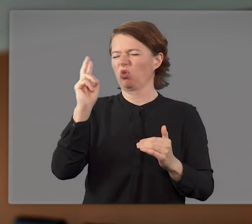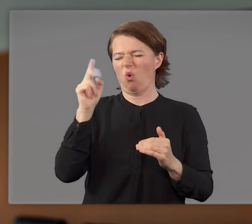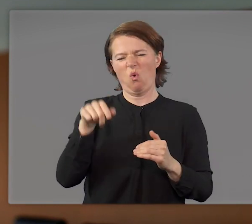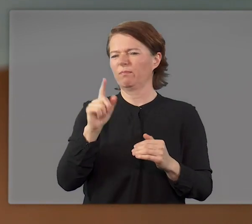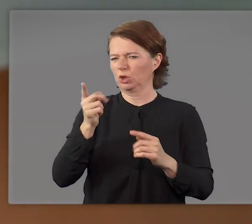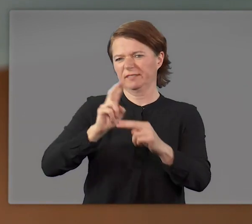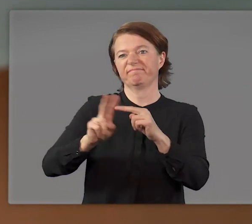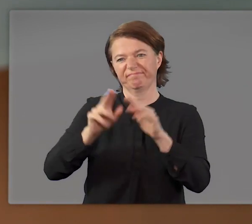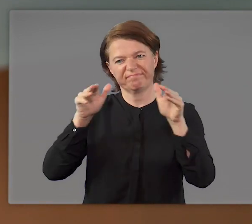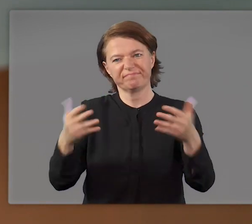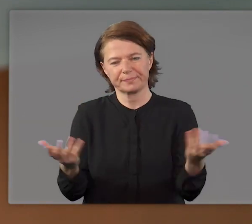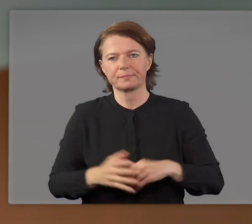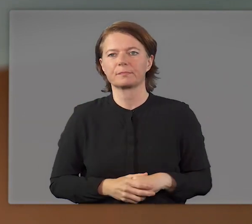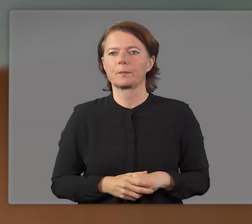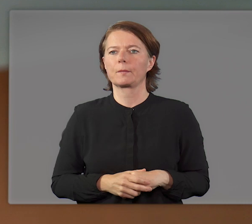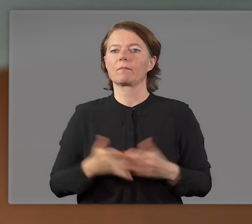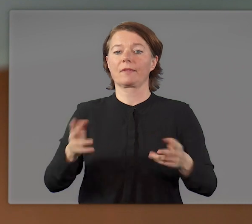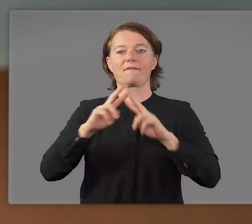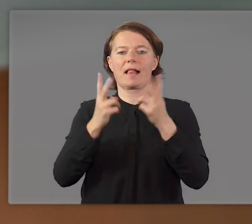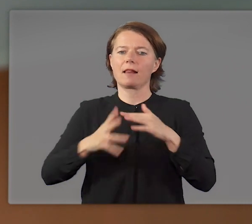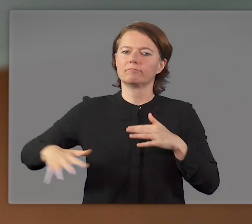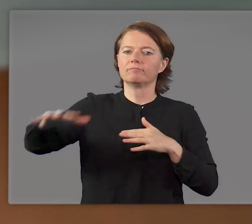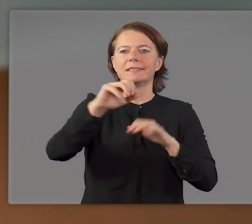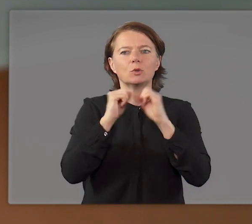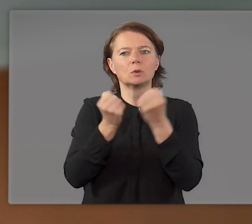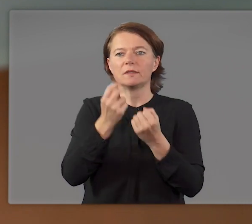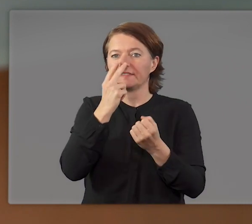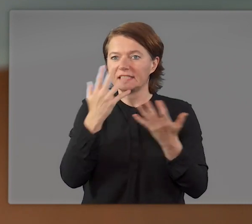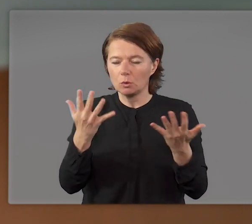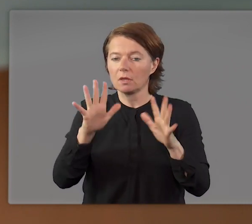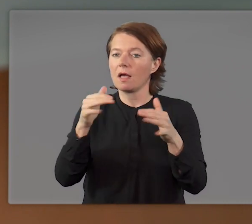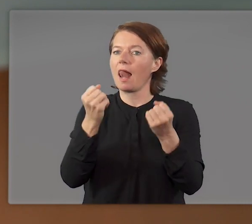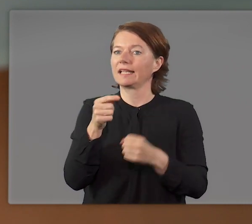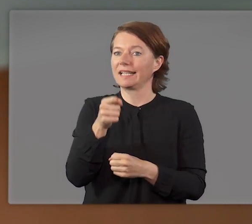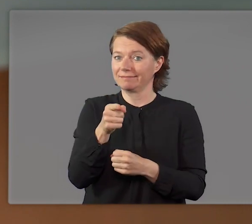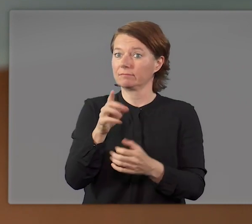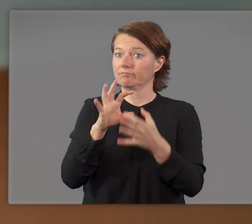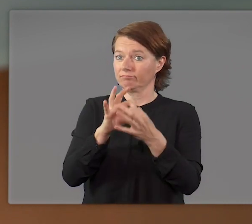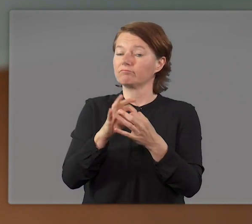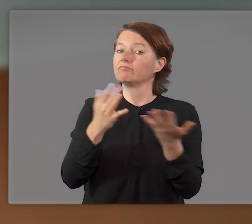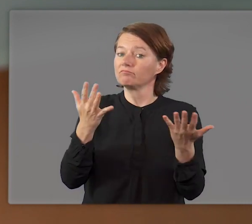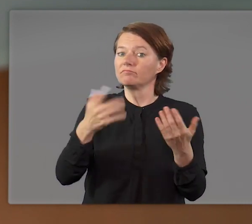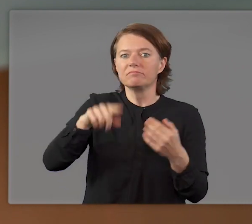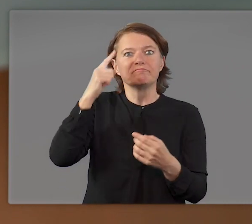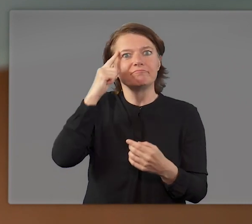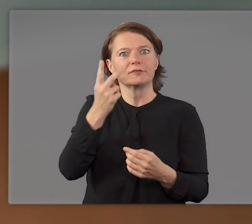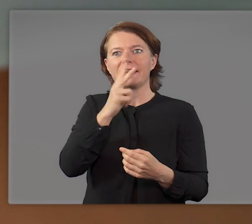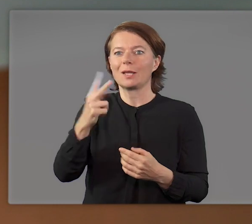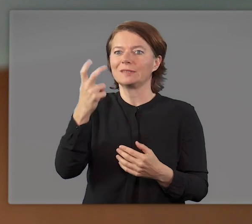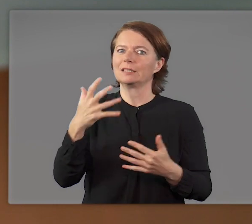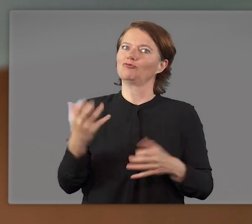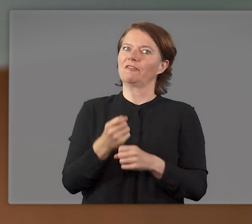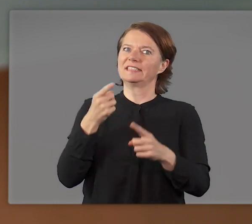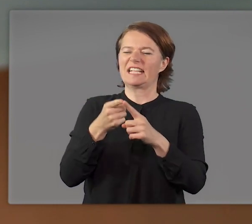Männern. Was die Situation weltweit anbetrifft, ist beim jetzigen Tempo die Umsetzung der Nachhaltigkeitsziele bis 2030